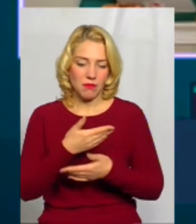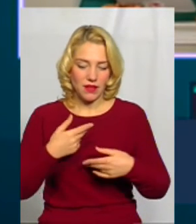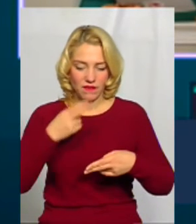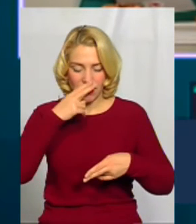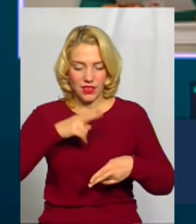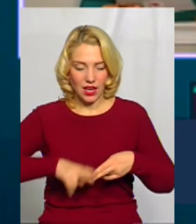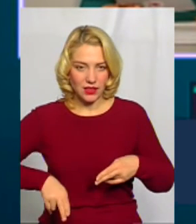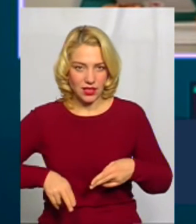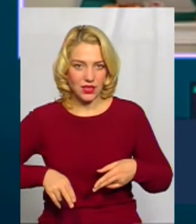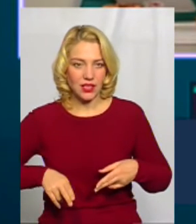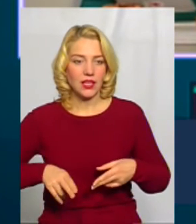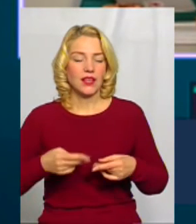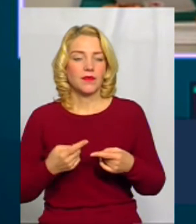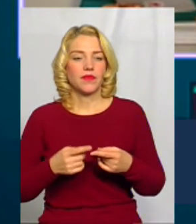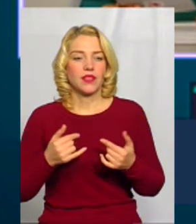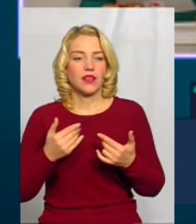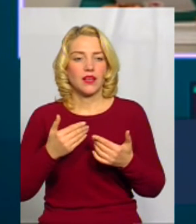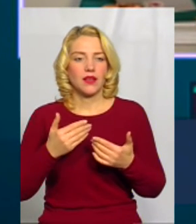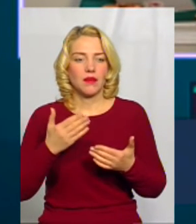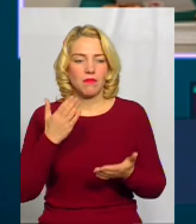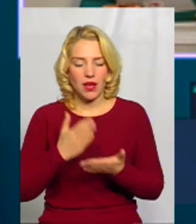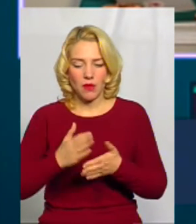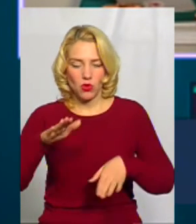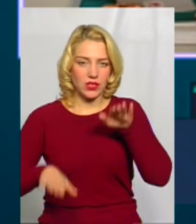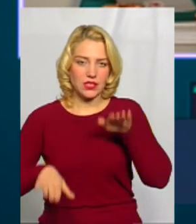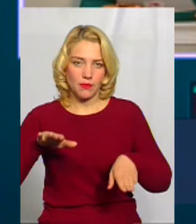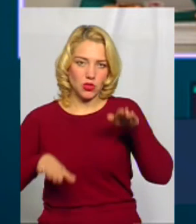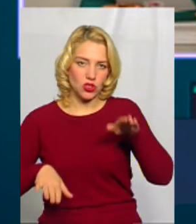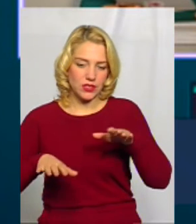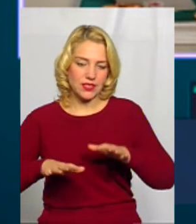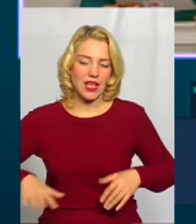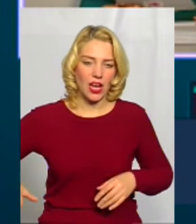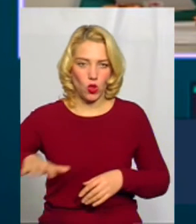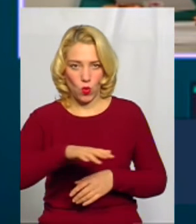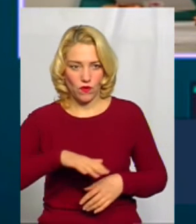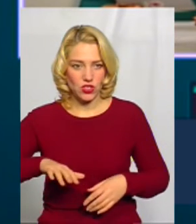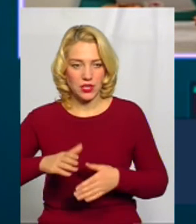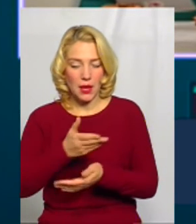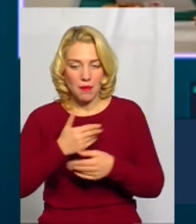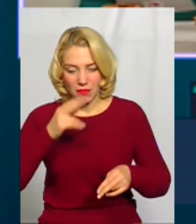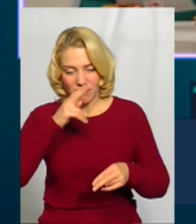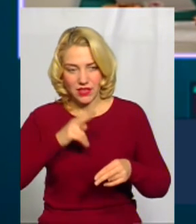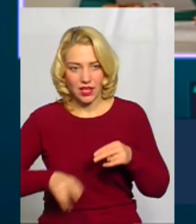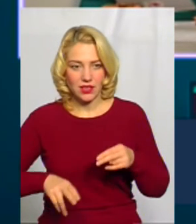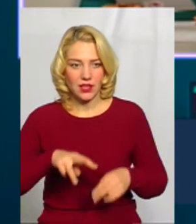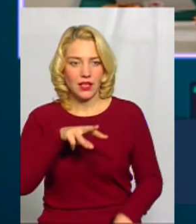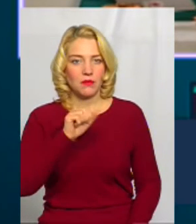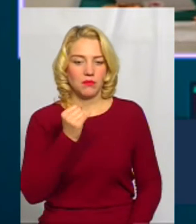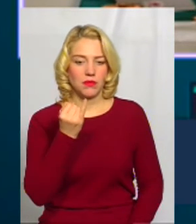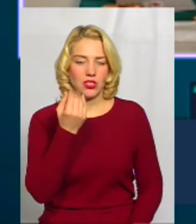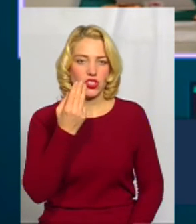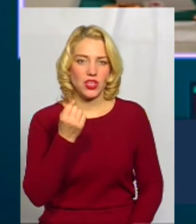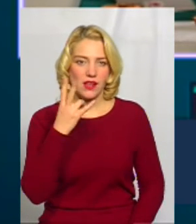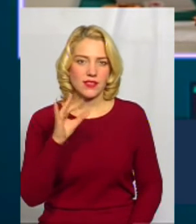втратили, після цього ми маємо дисгармонуюче середовище, ми, по суті, втратили міщанських проскурів